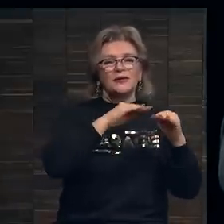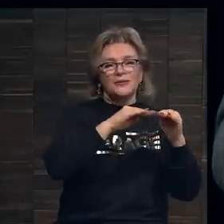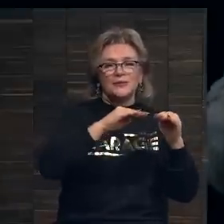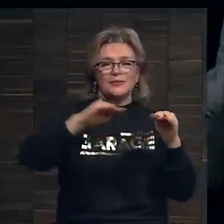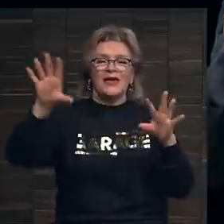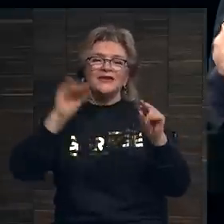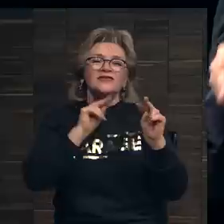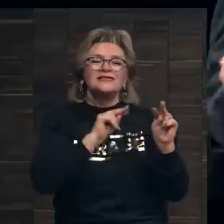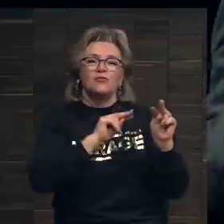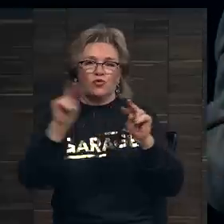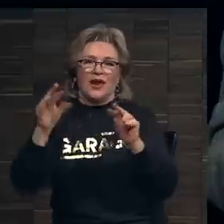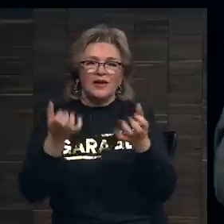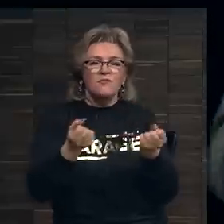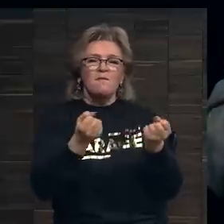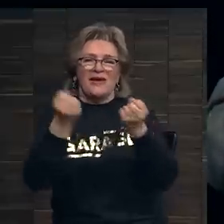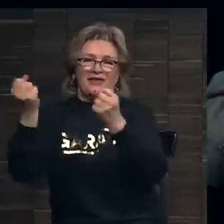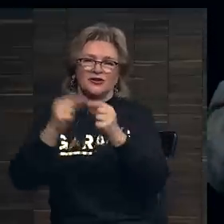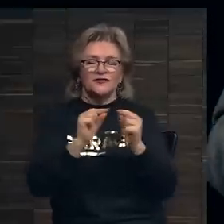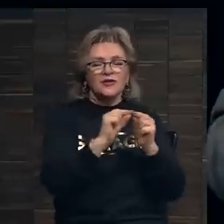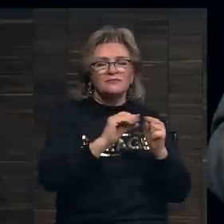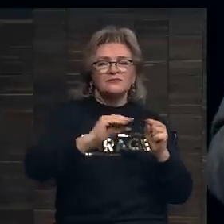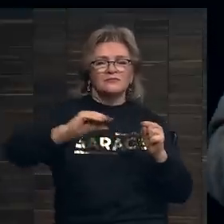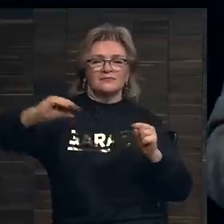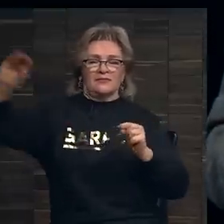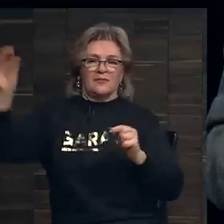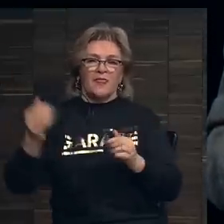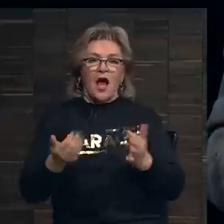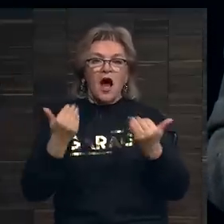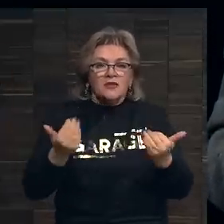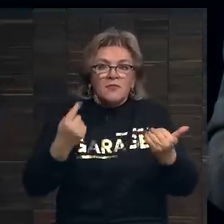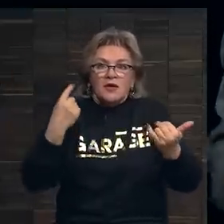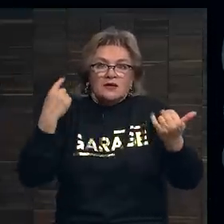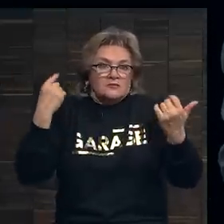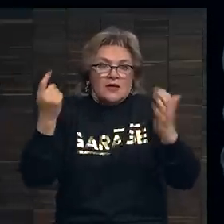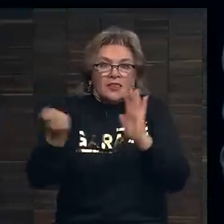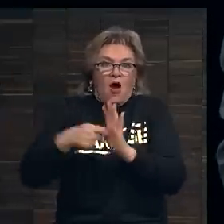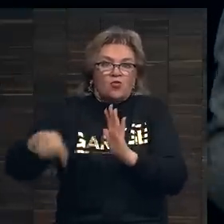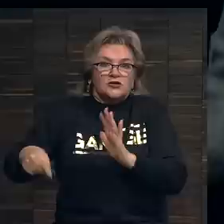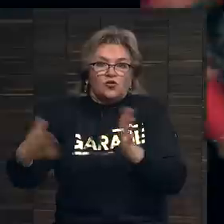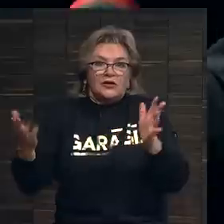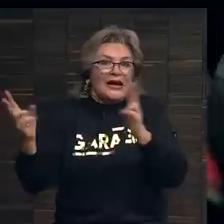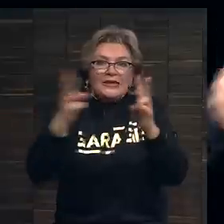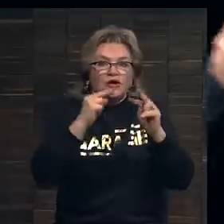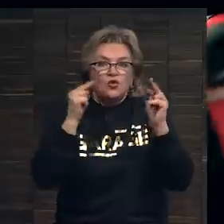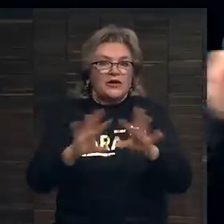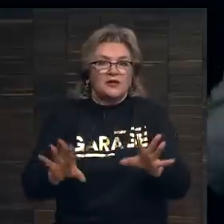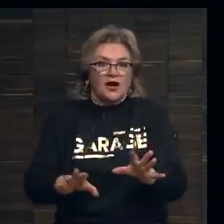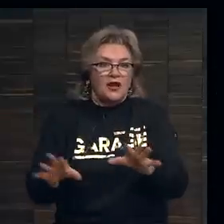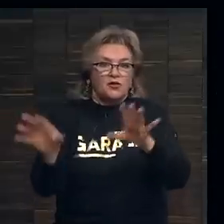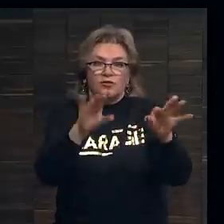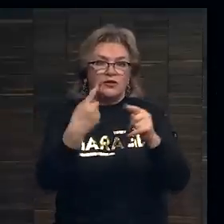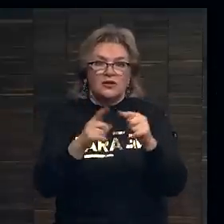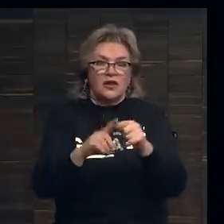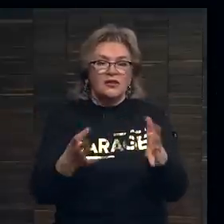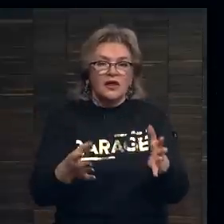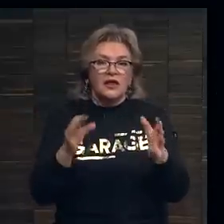старались соблюдать его, поддерживать его, но теперь на аукционах никто не контролирует эти процессы,